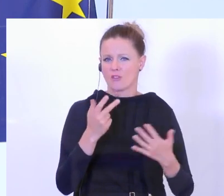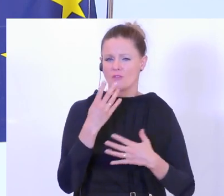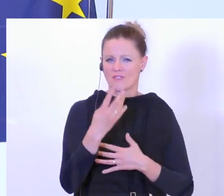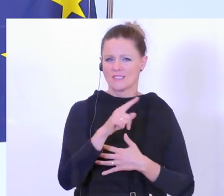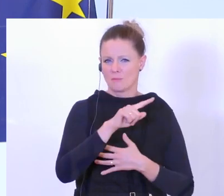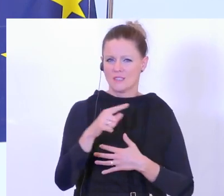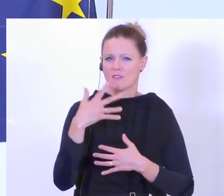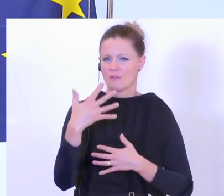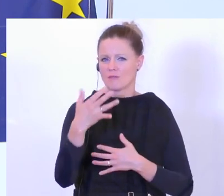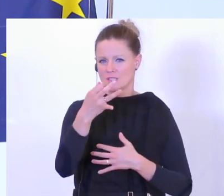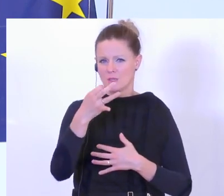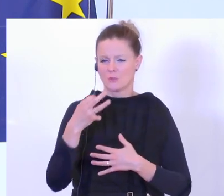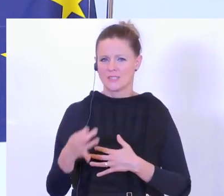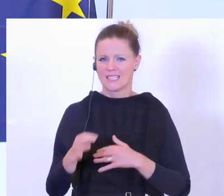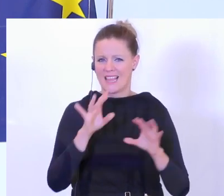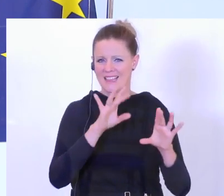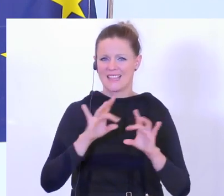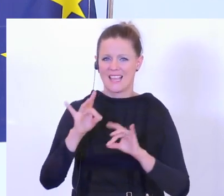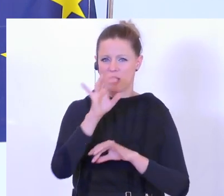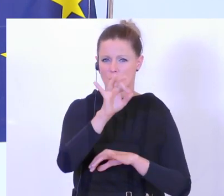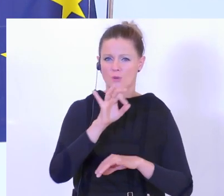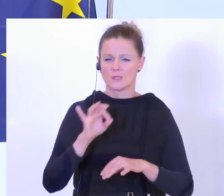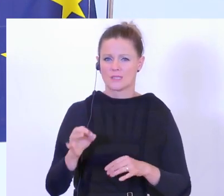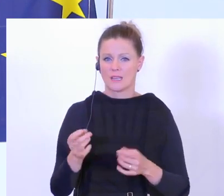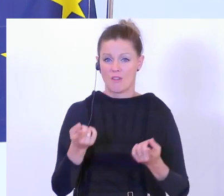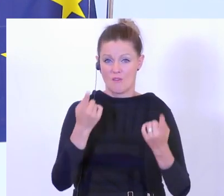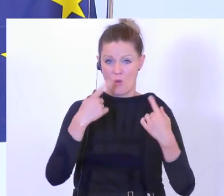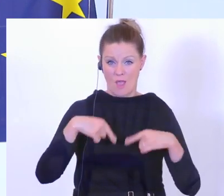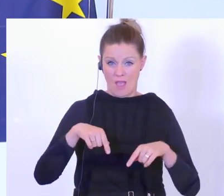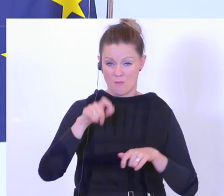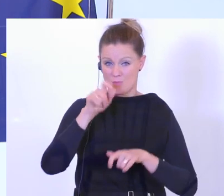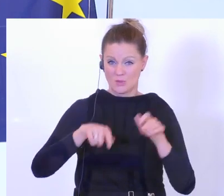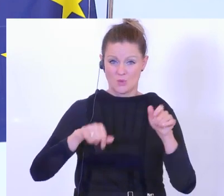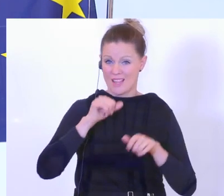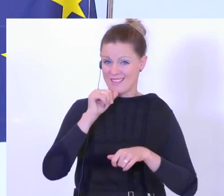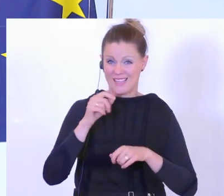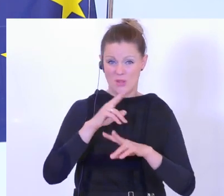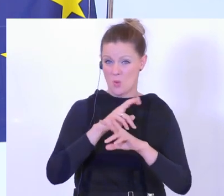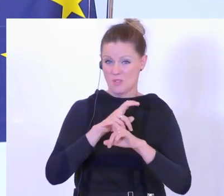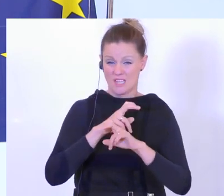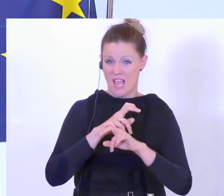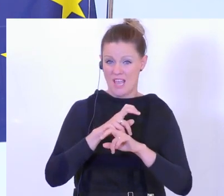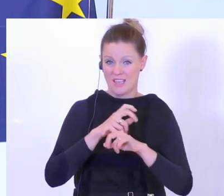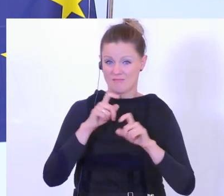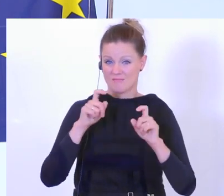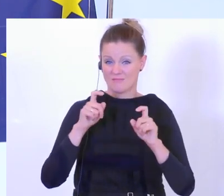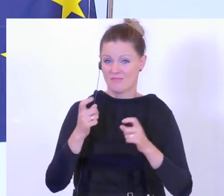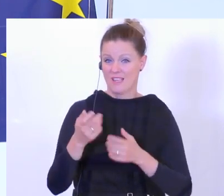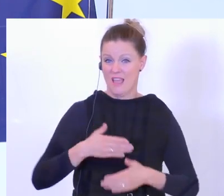50-prozentige Täterquote von nichtösterreichischer Herkunft. Und es ist immer,